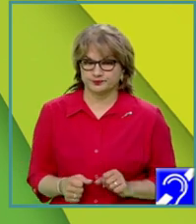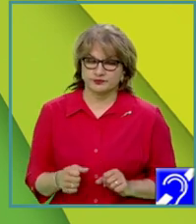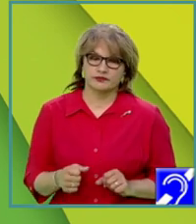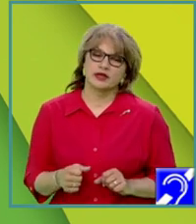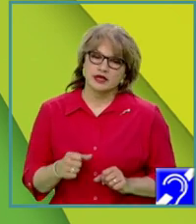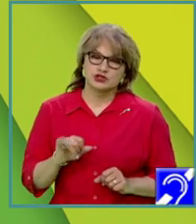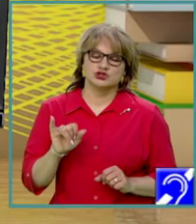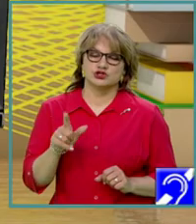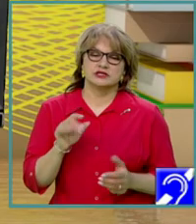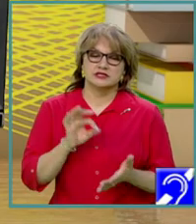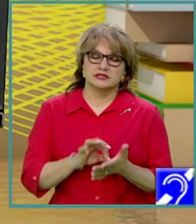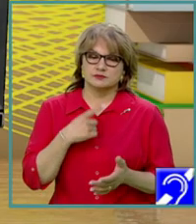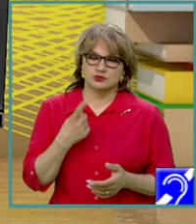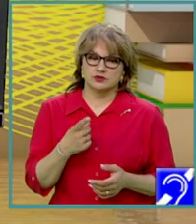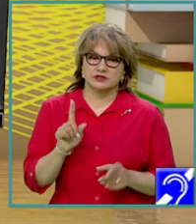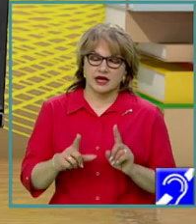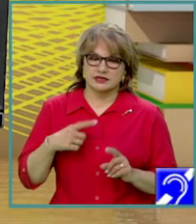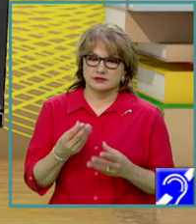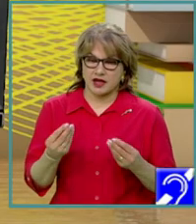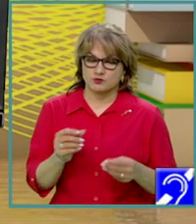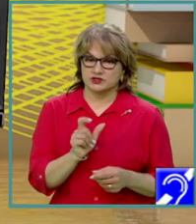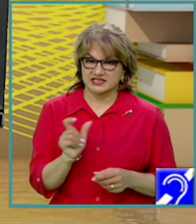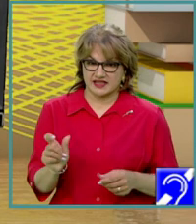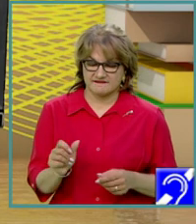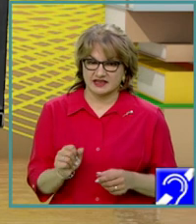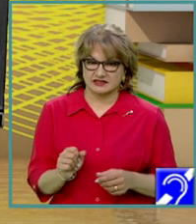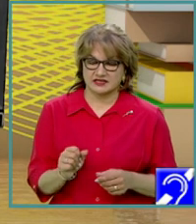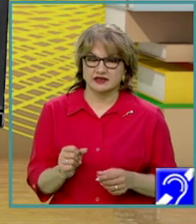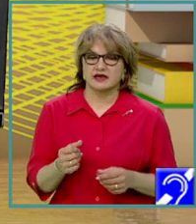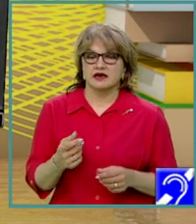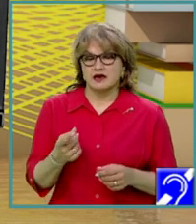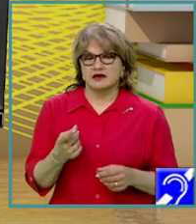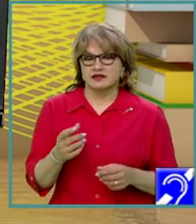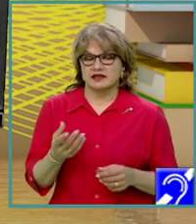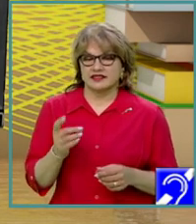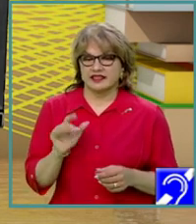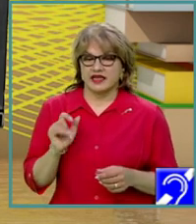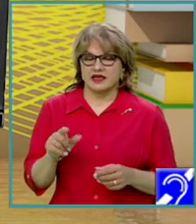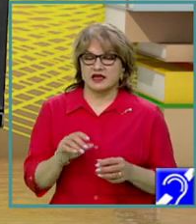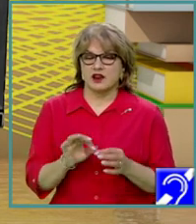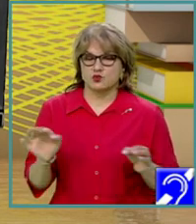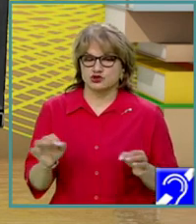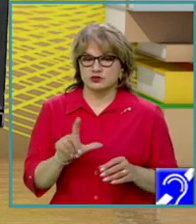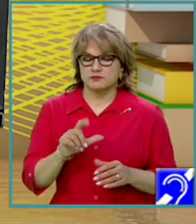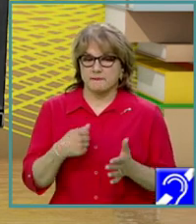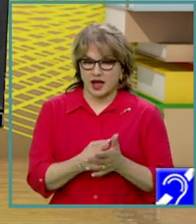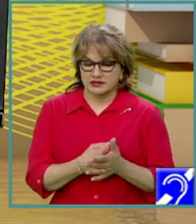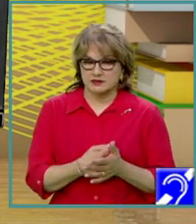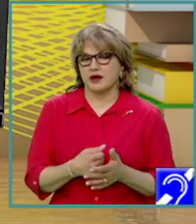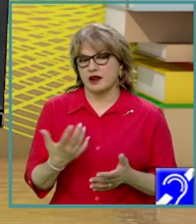asemenea, se precizează că dacă sunt mai multe secvențe de lungime maximală, atunci se va